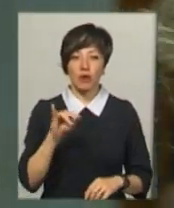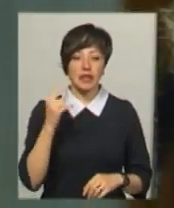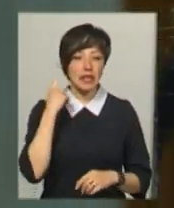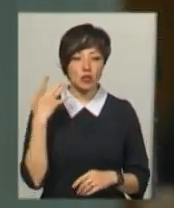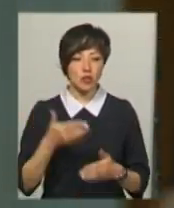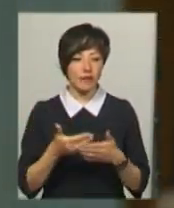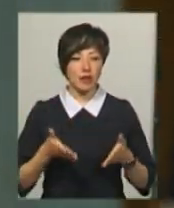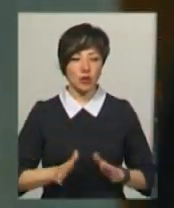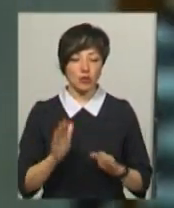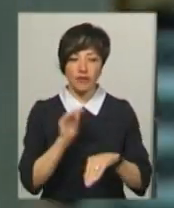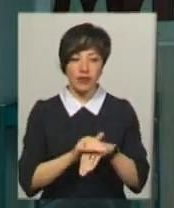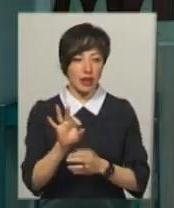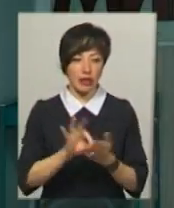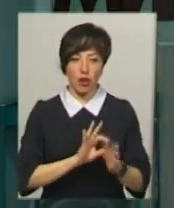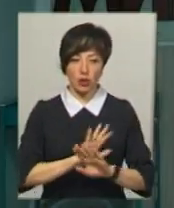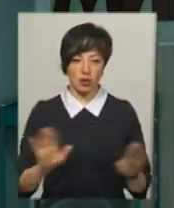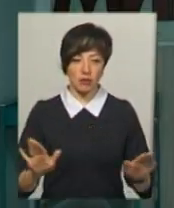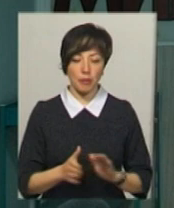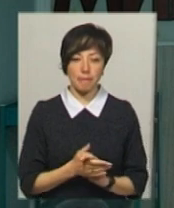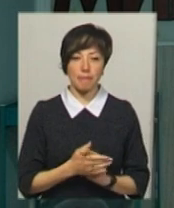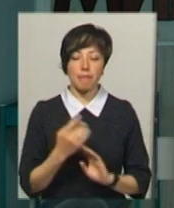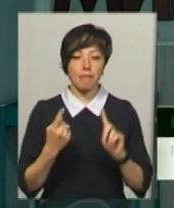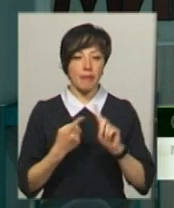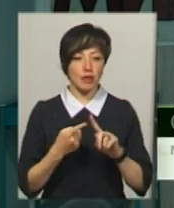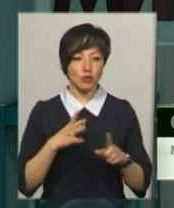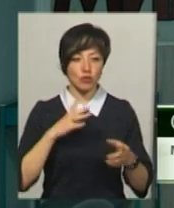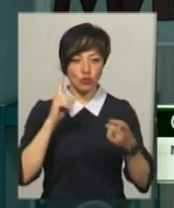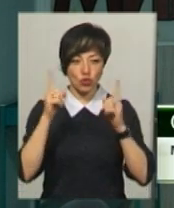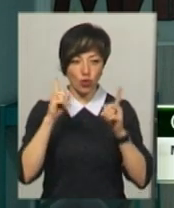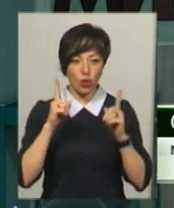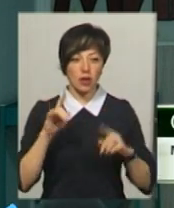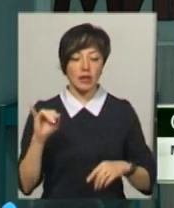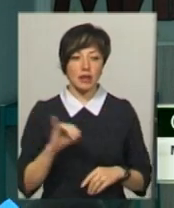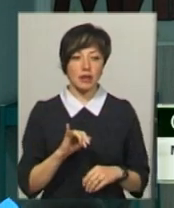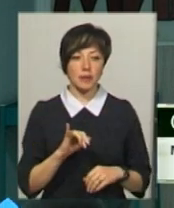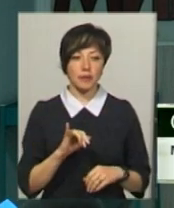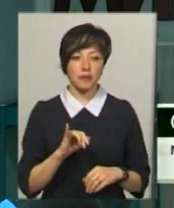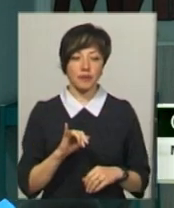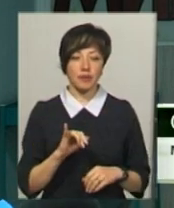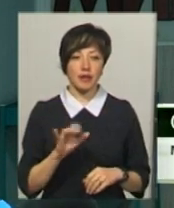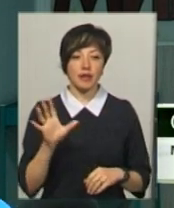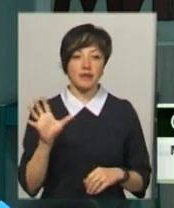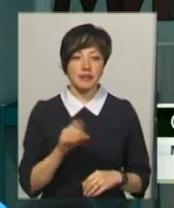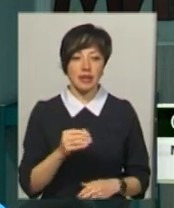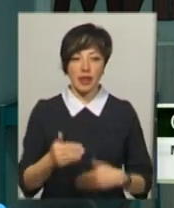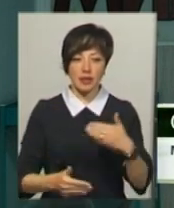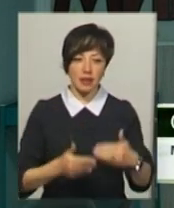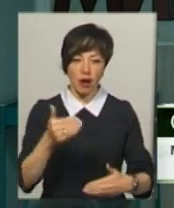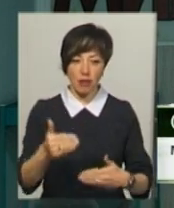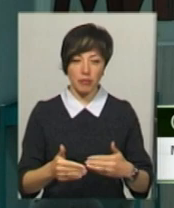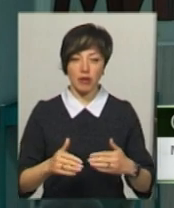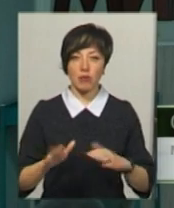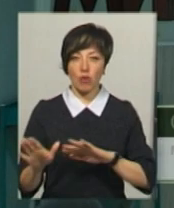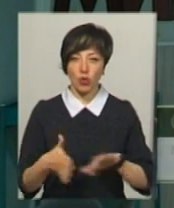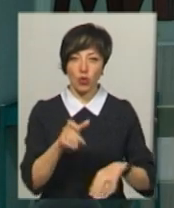не чула від народження, виявили не одразу. Першою дитиною це був шок, і всі етапи, які проходить